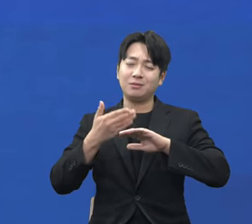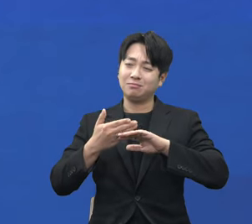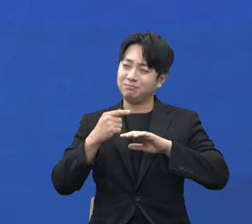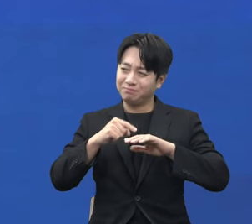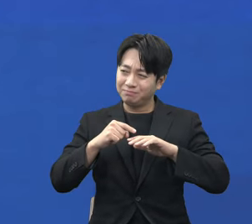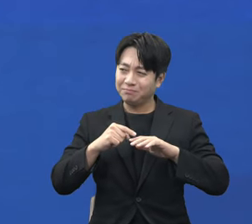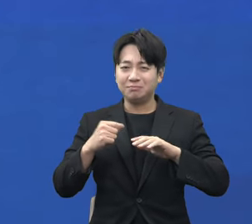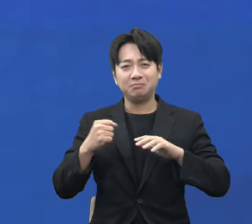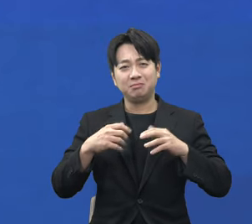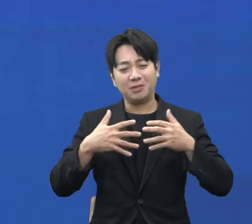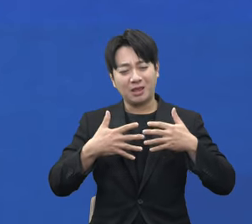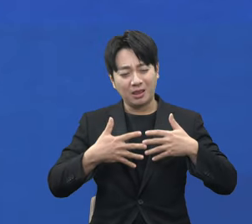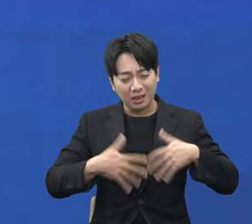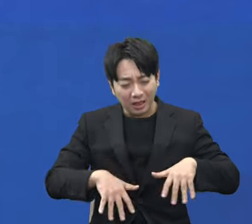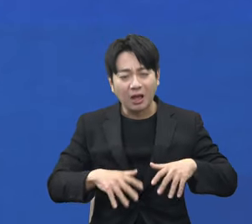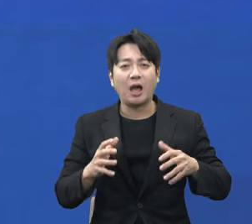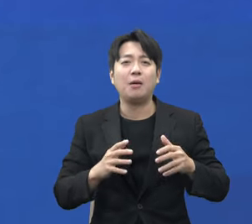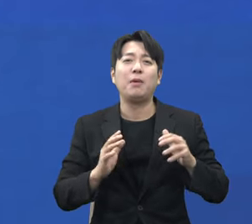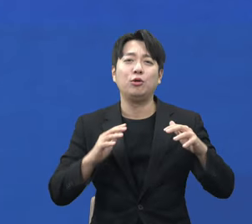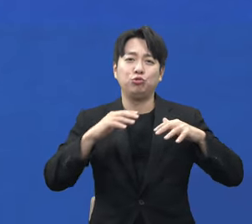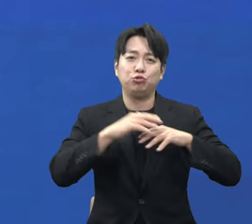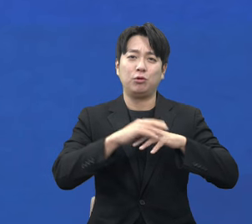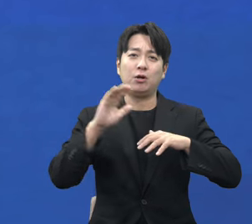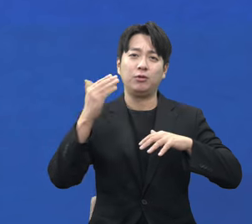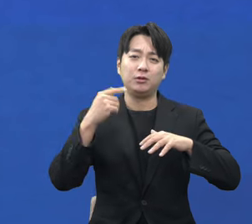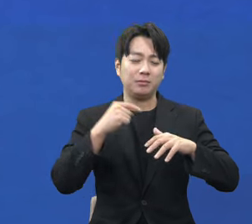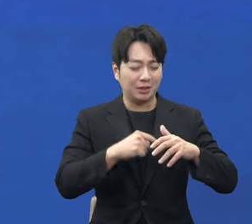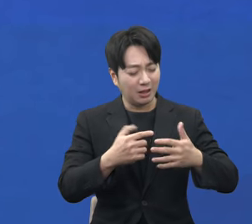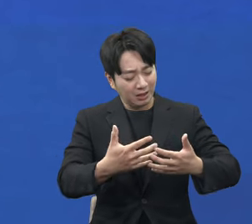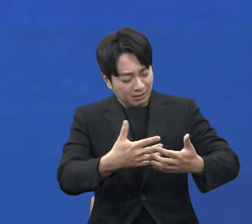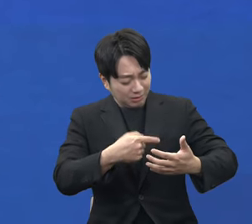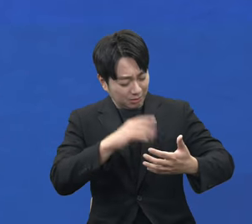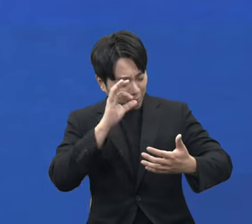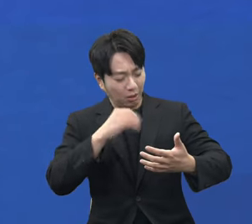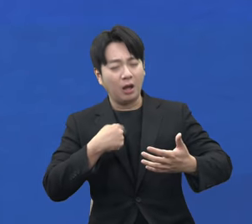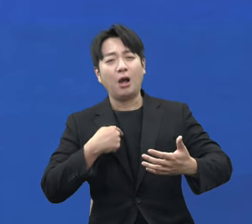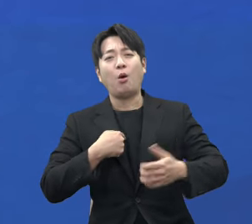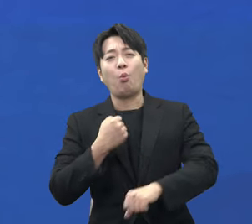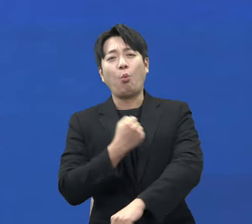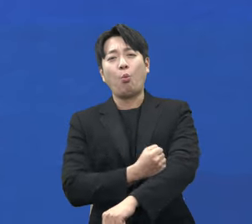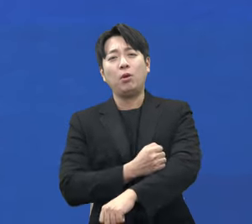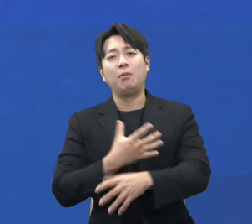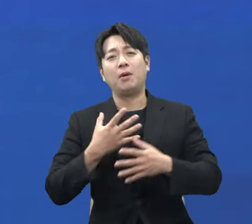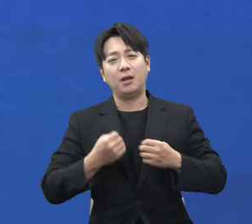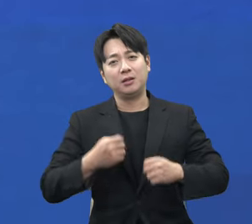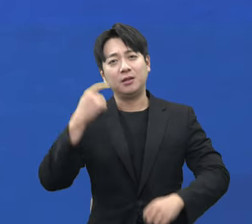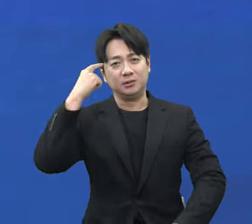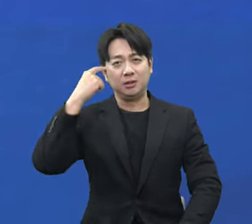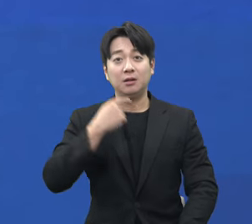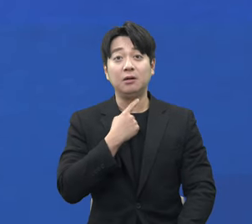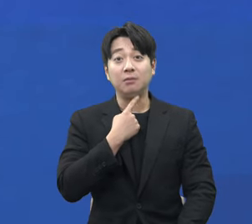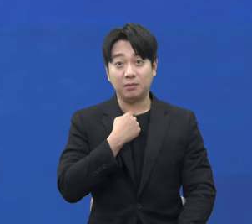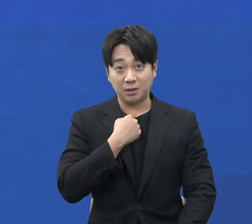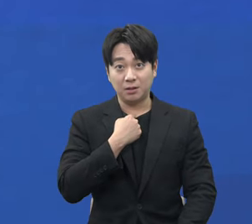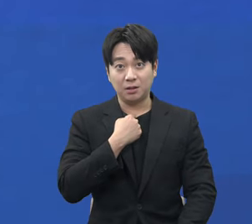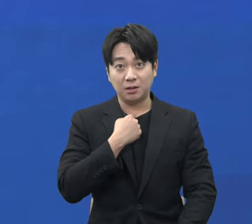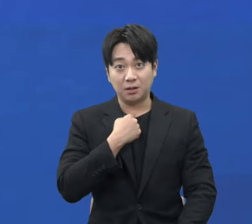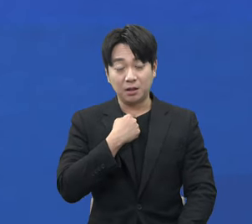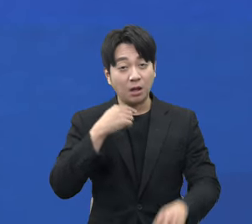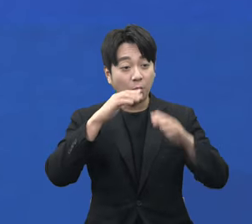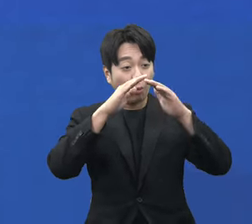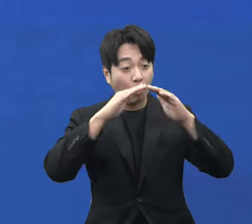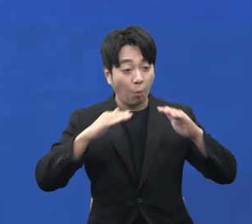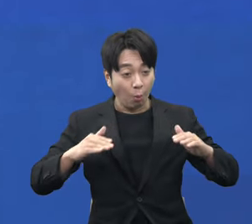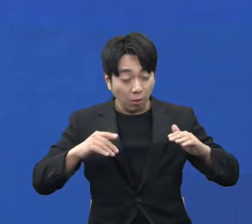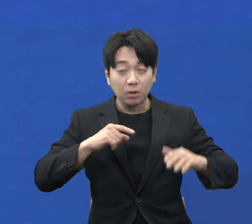모양새였습니다. 제가 안고서 너도 참 고생했구나 이렇게 말했습니다. 호남의 너른 들판에는